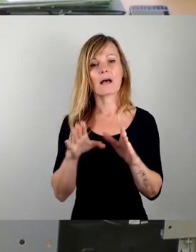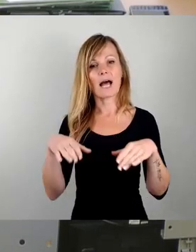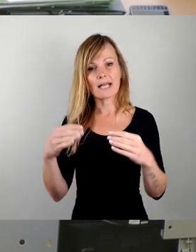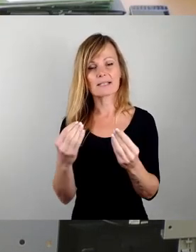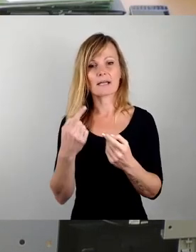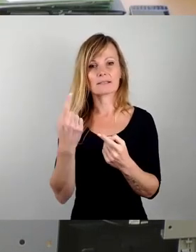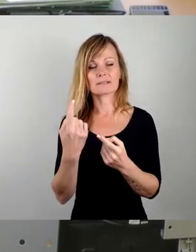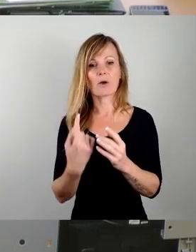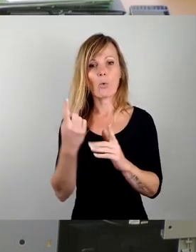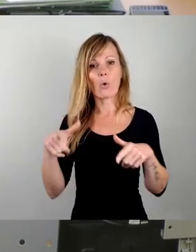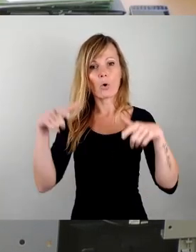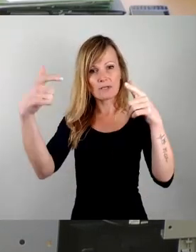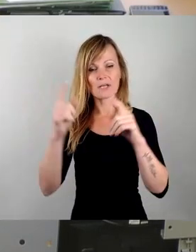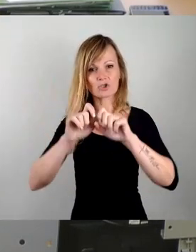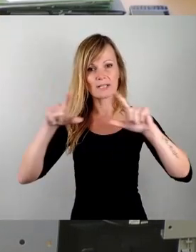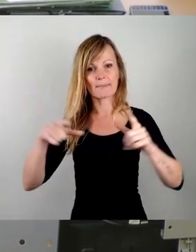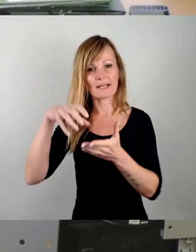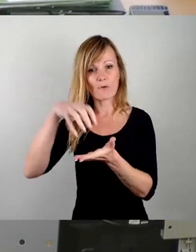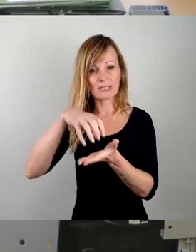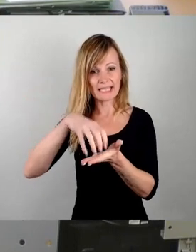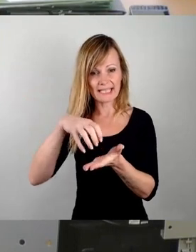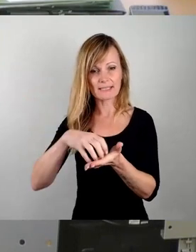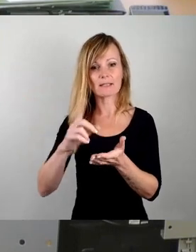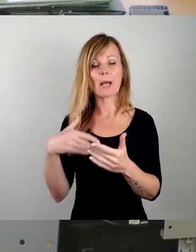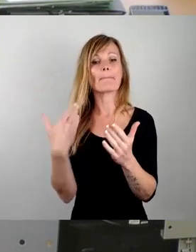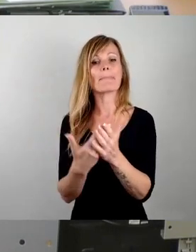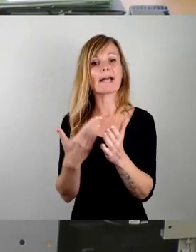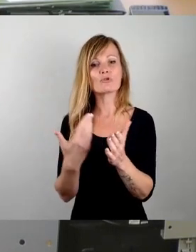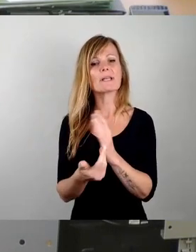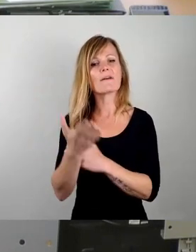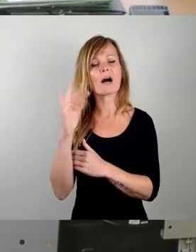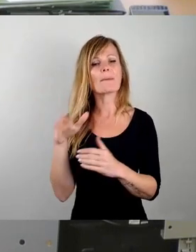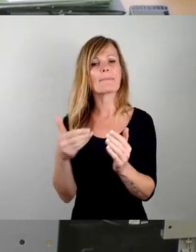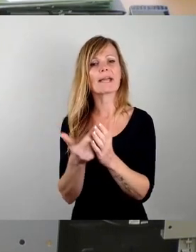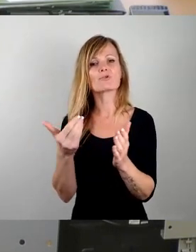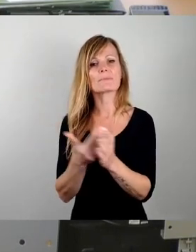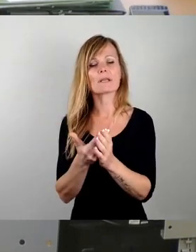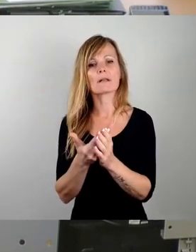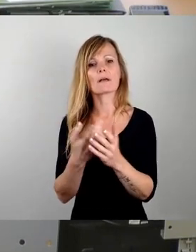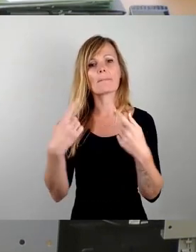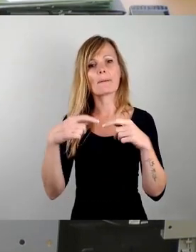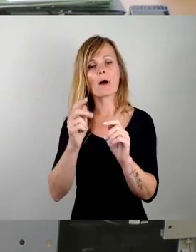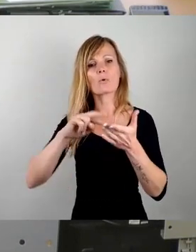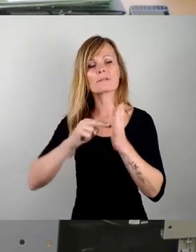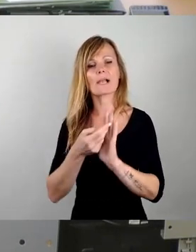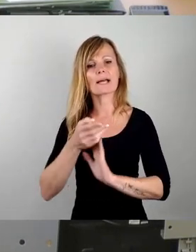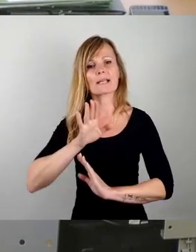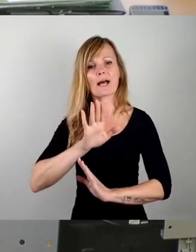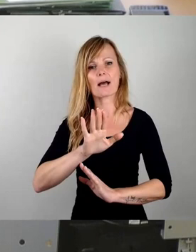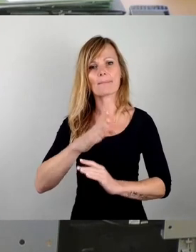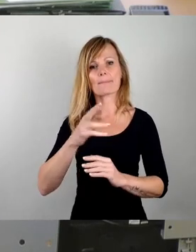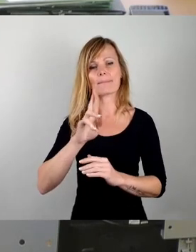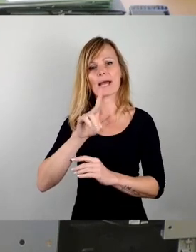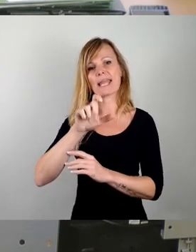Hochhäusern im Stadtbild von Dresden. Beispiele waren der Bebauungsplan am LNL-Platz